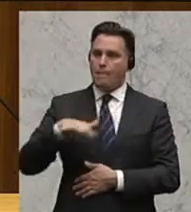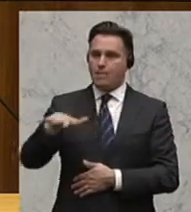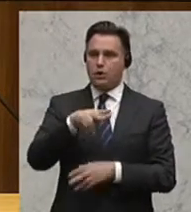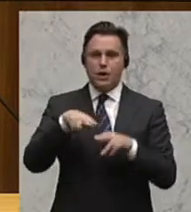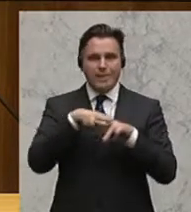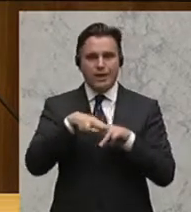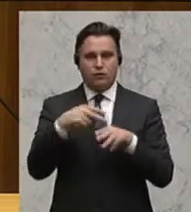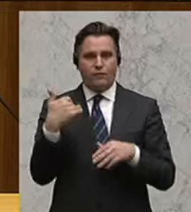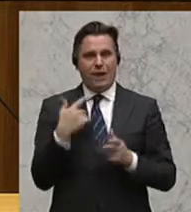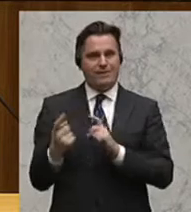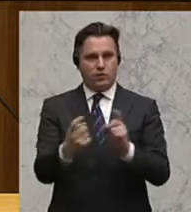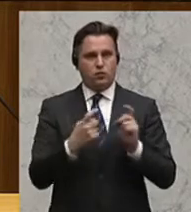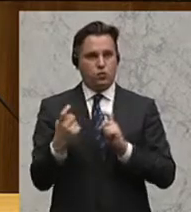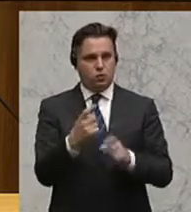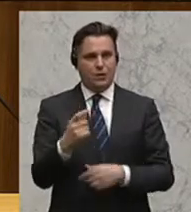national diskutierten.